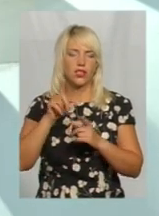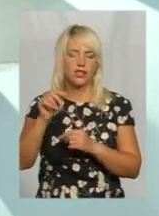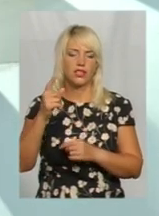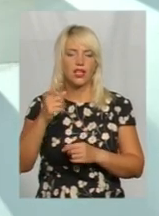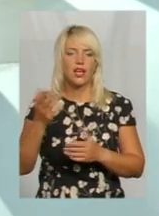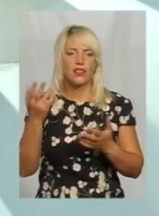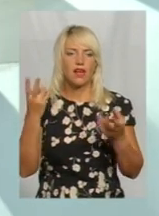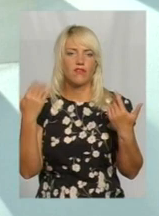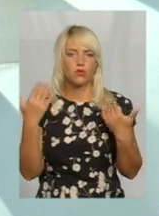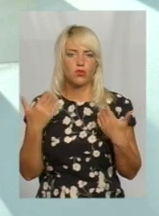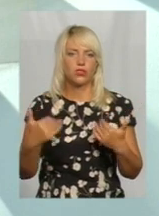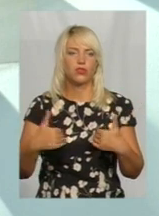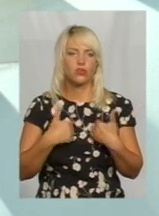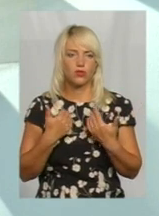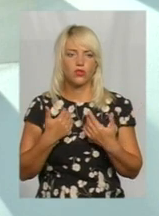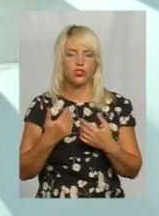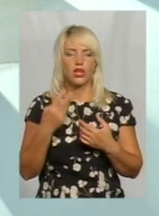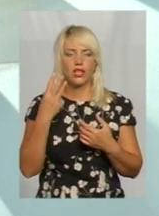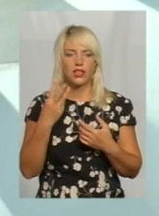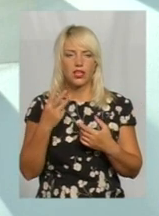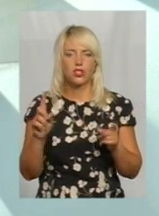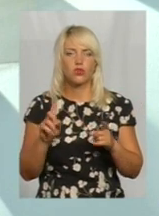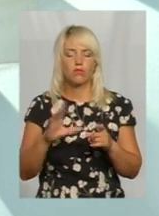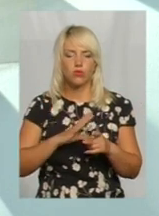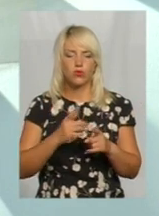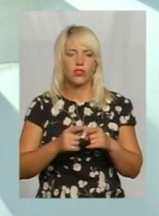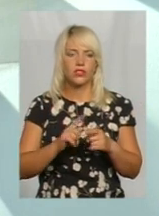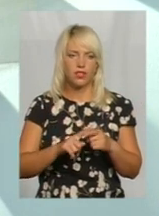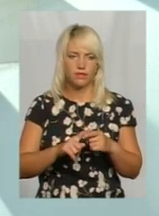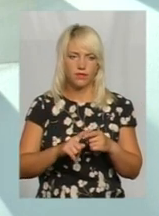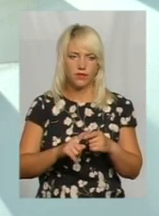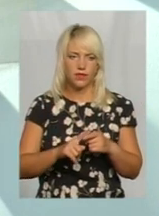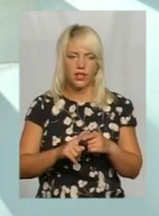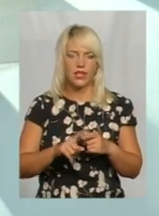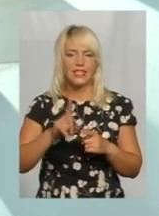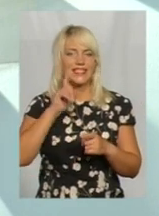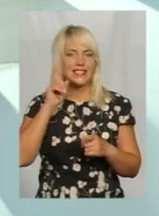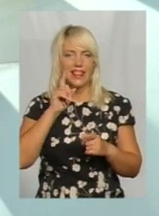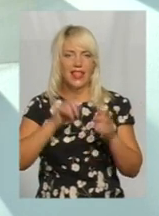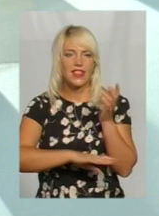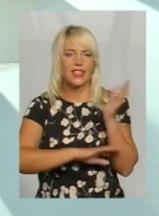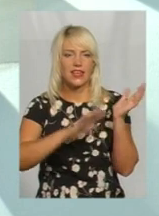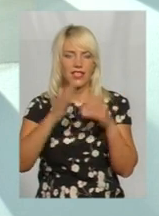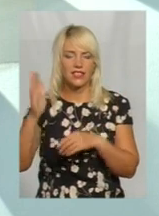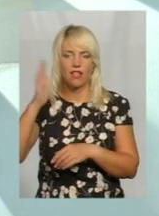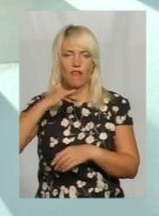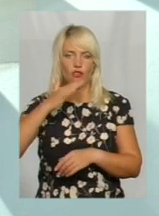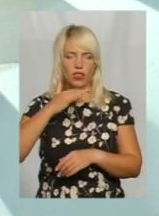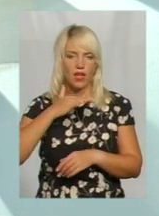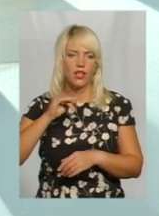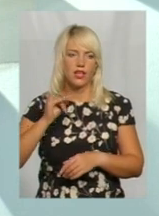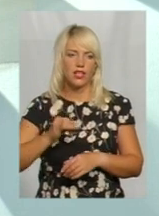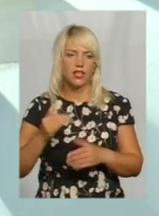недійний відпочинок, вона хоче три речі, щоб в неї оточувало. Це зелений ліс, вода і